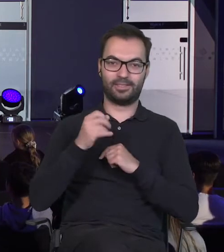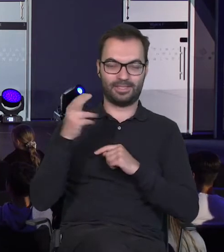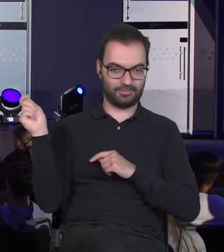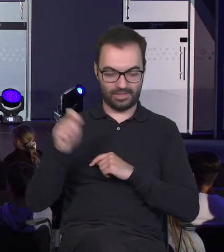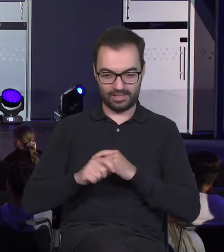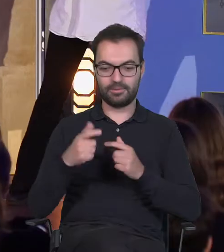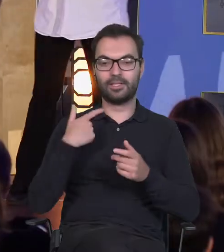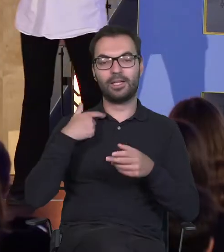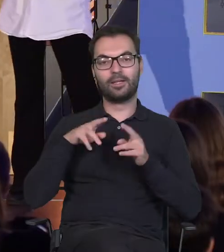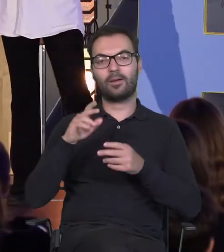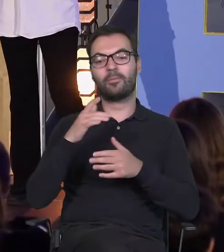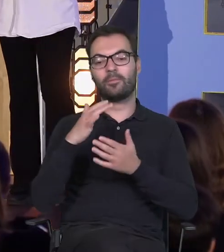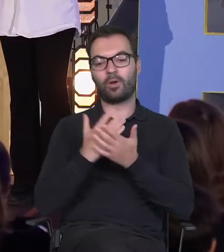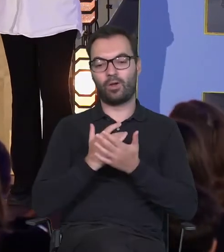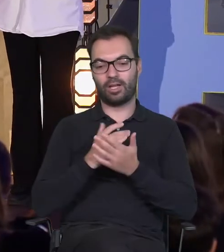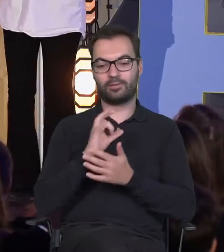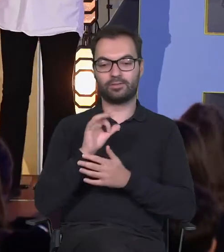udział w programie Soul for Tomorrow.